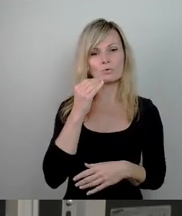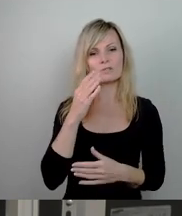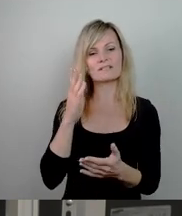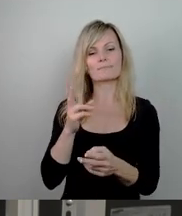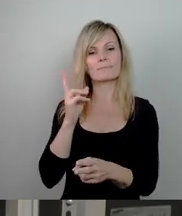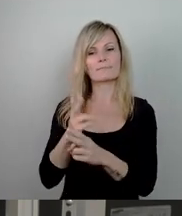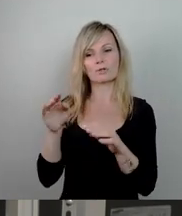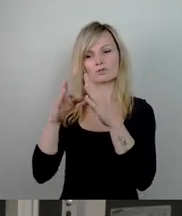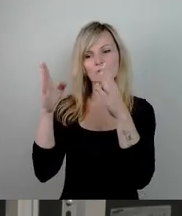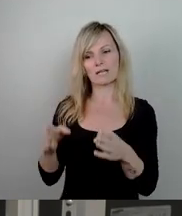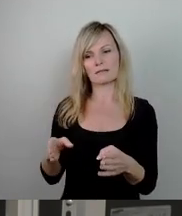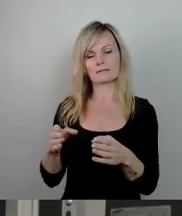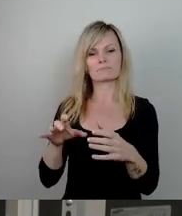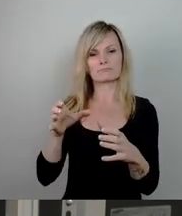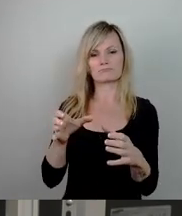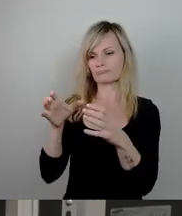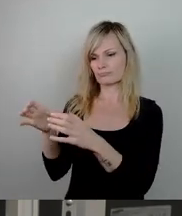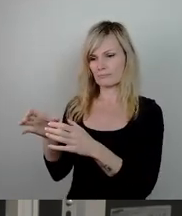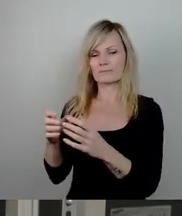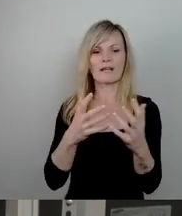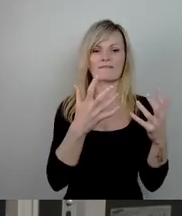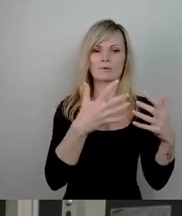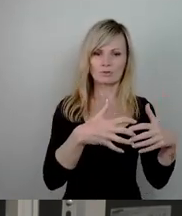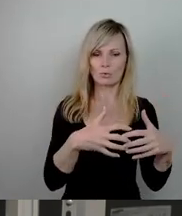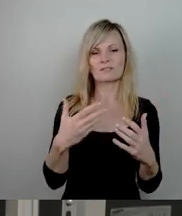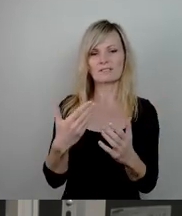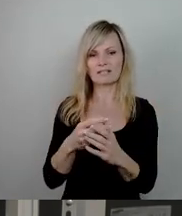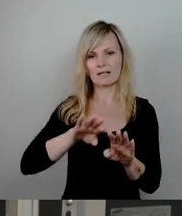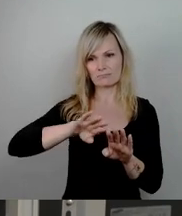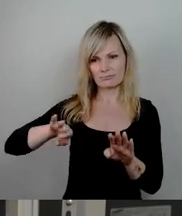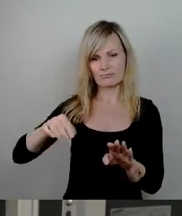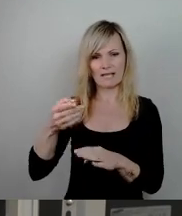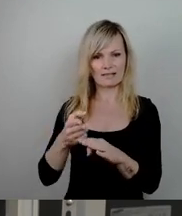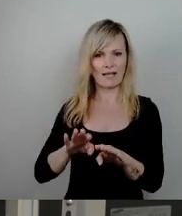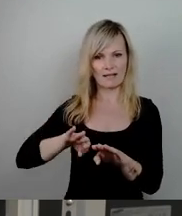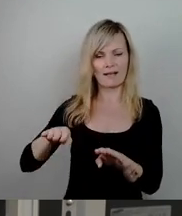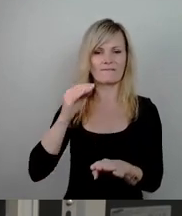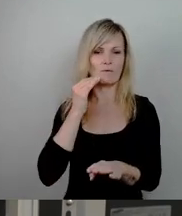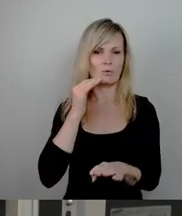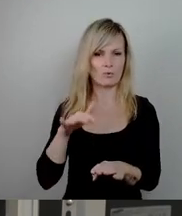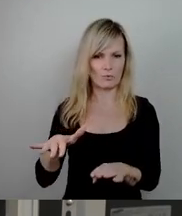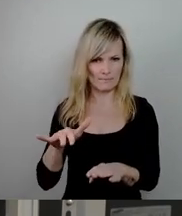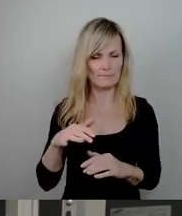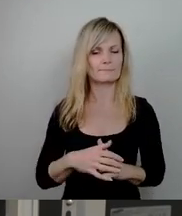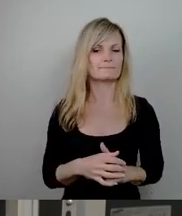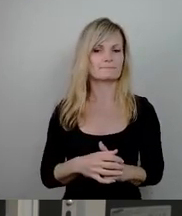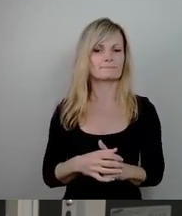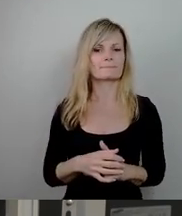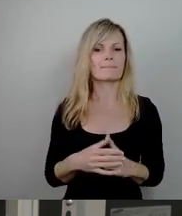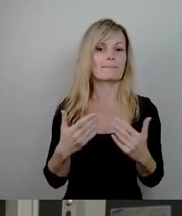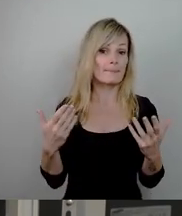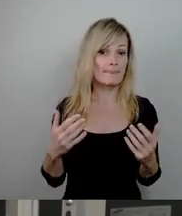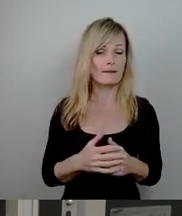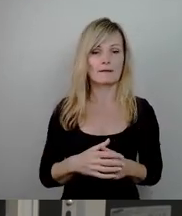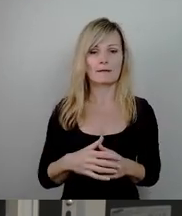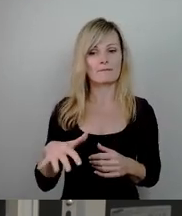Version und haben sozusagen entsprechend gewisse Wohnungen, aber in dem Fall auch eine ganze Menge Flächen statt